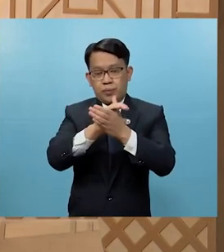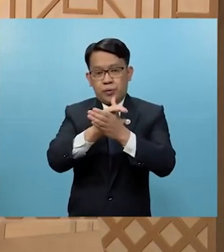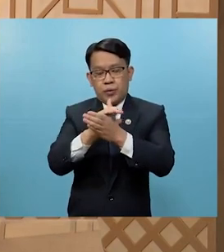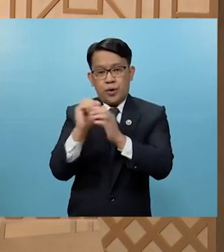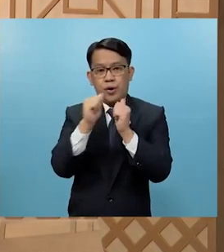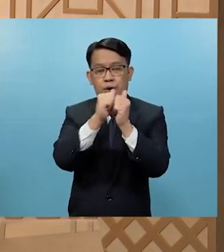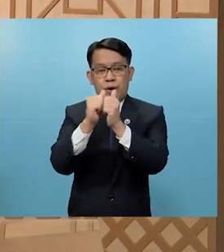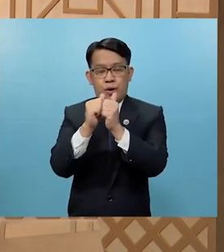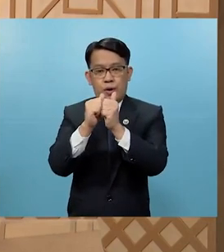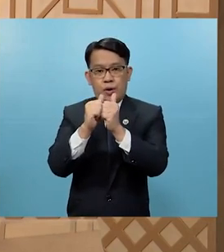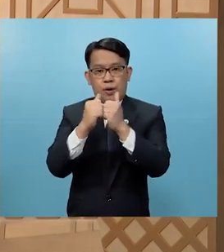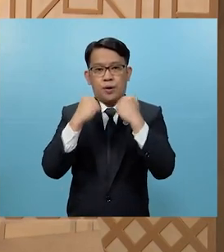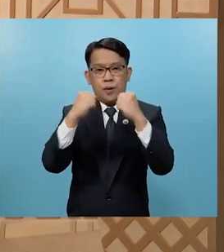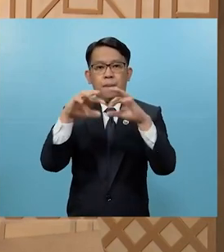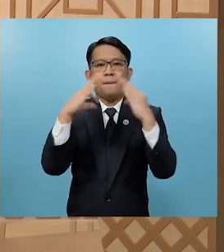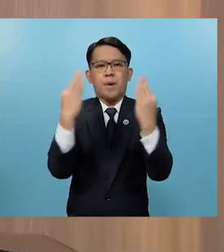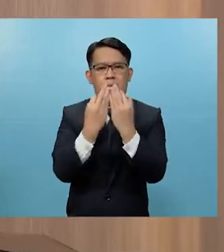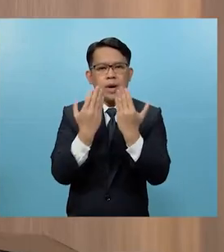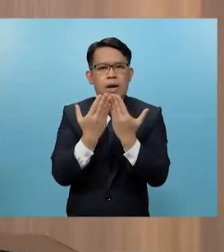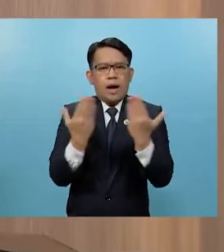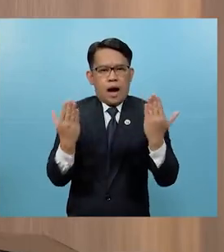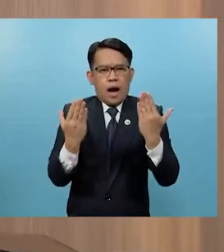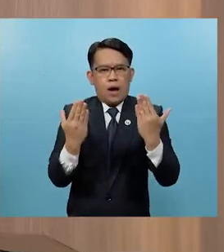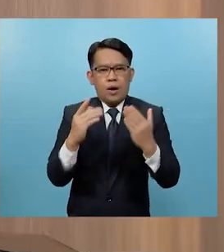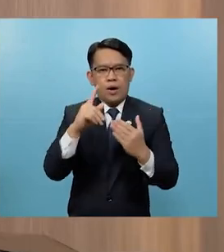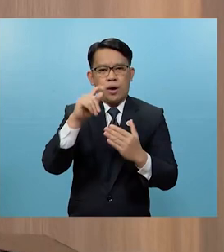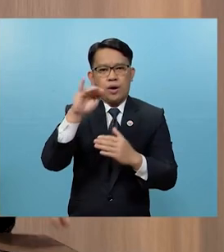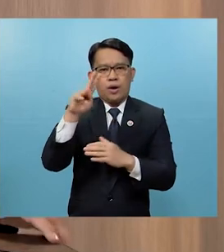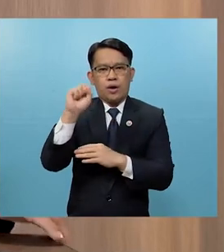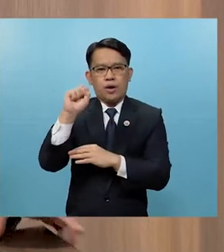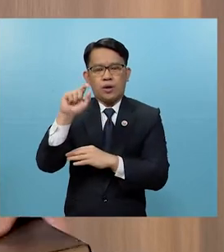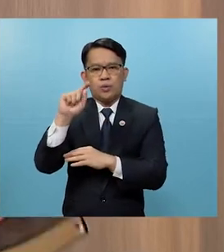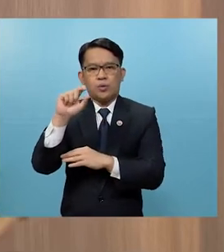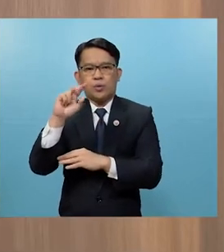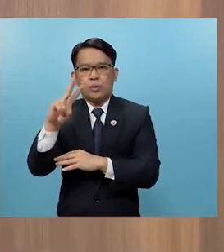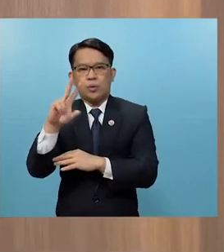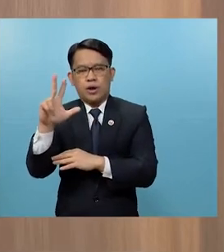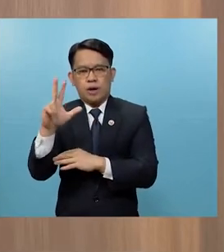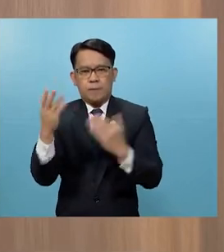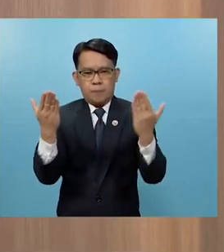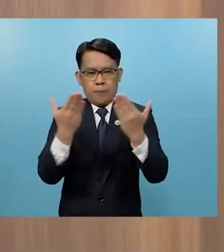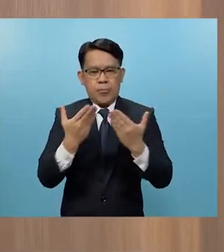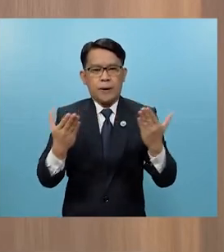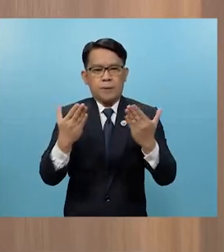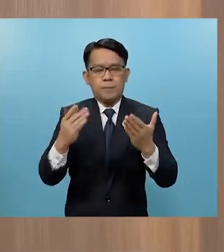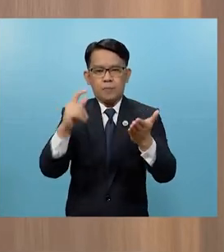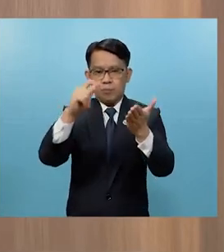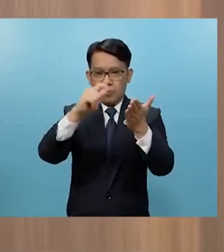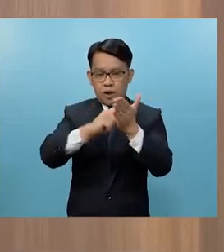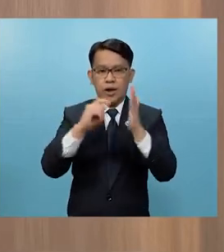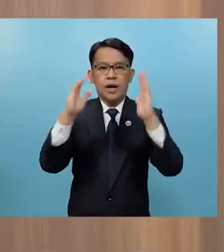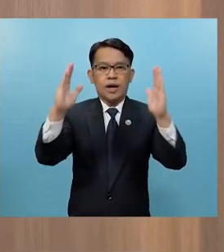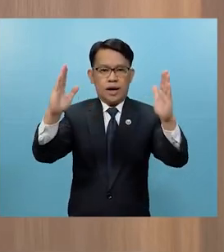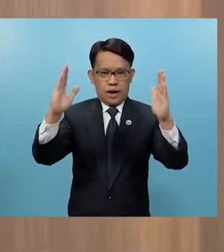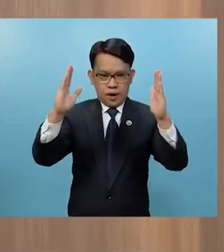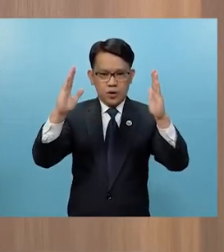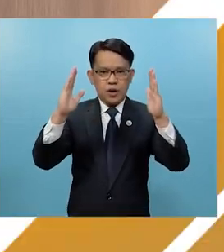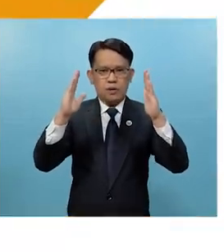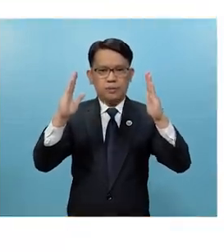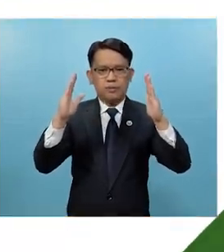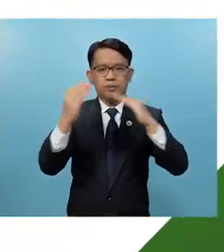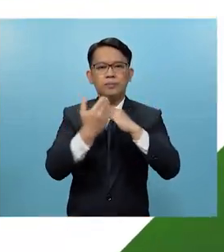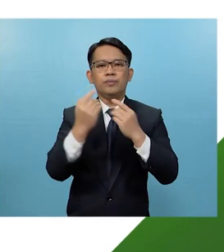pagpapatatag ng kanila pong sambahayan sa tito dos tres ay ganito po ang nakasulat pakinggan po ninyo